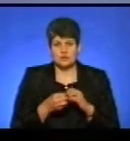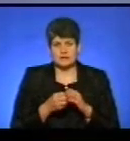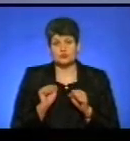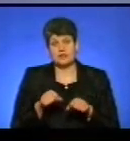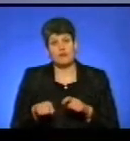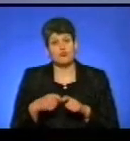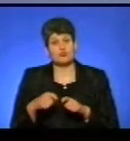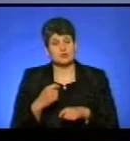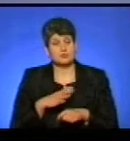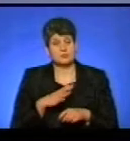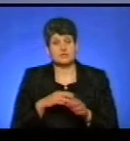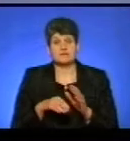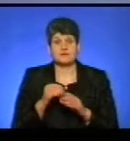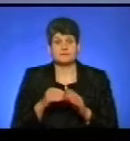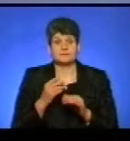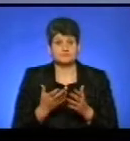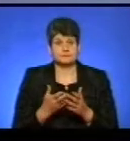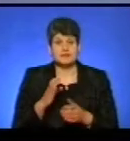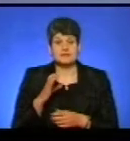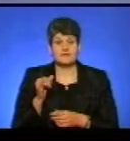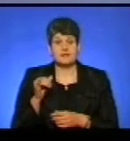порушення були під час виборчого процесу. Світлана.